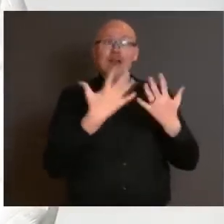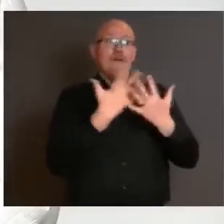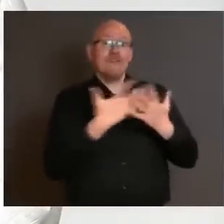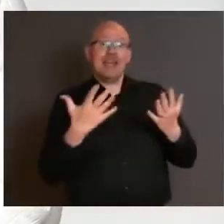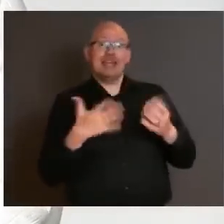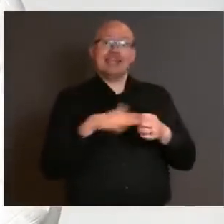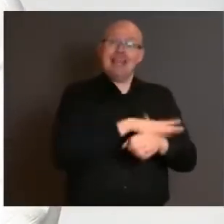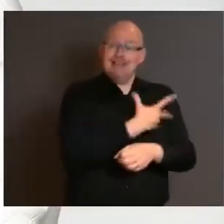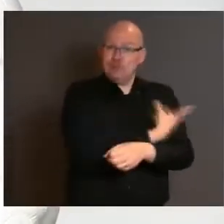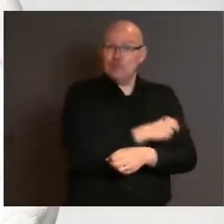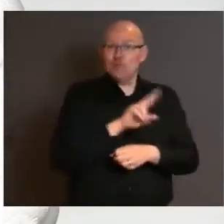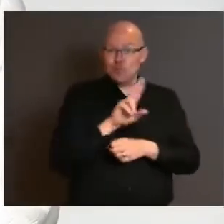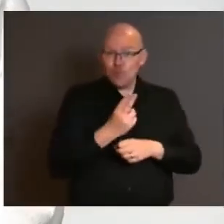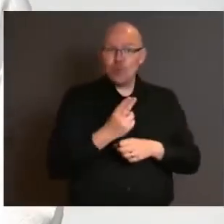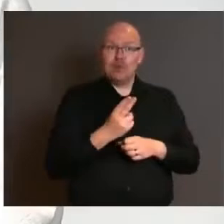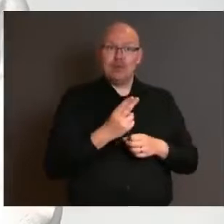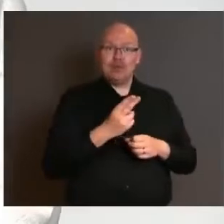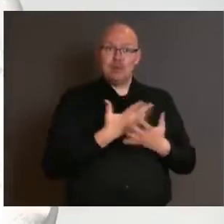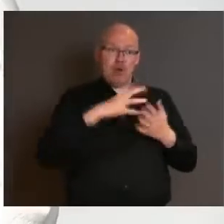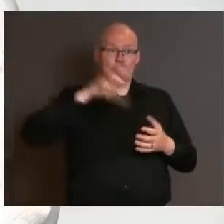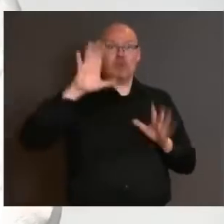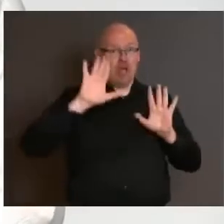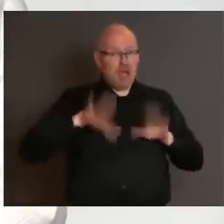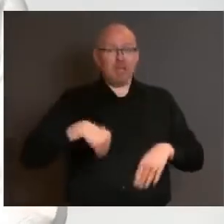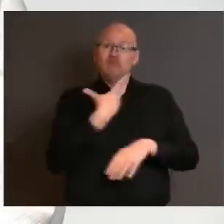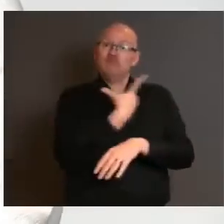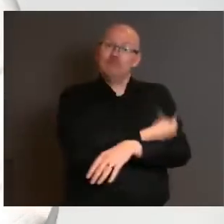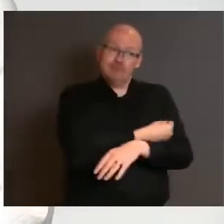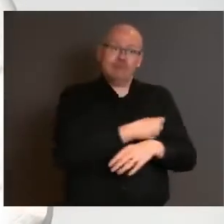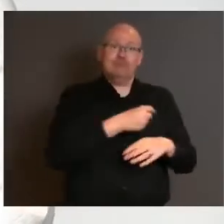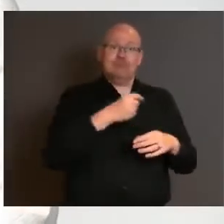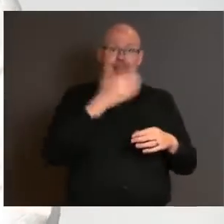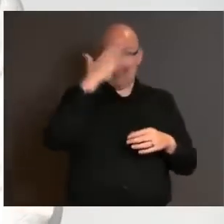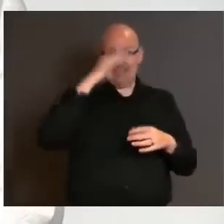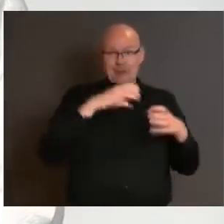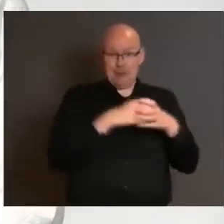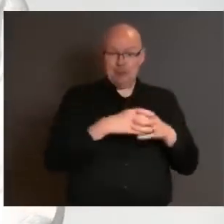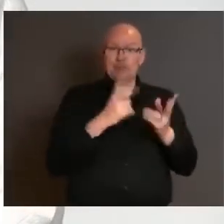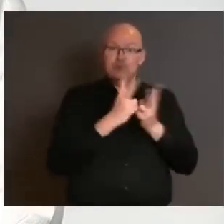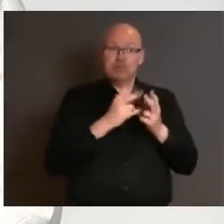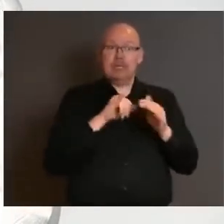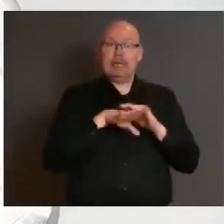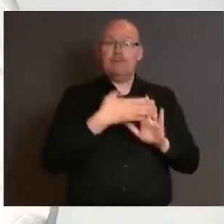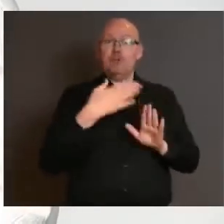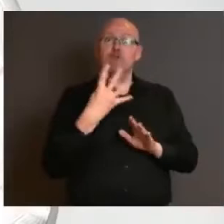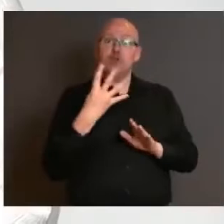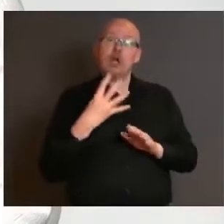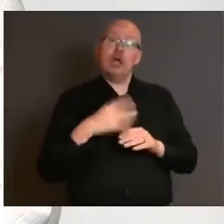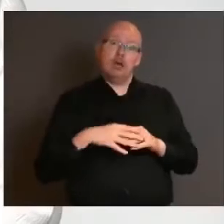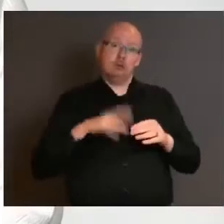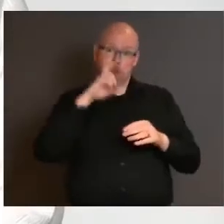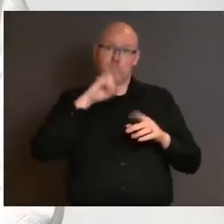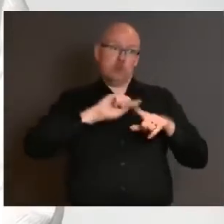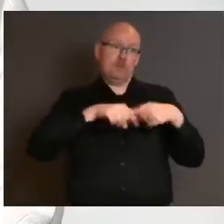Många regioner har även börjat i de äldsta grupperna i fas 4. Så den här utvecklingen kommer att gå rätt fort nu när vi har